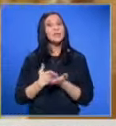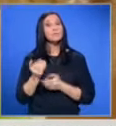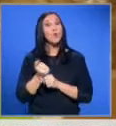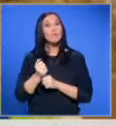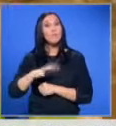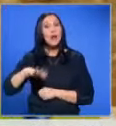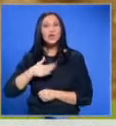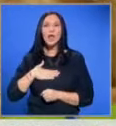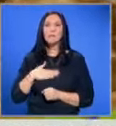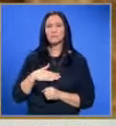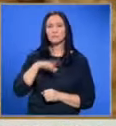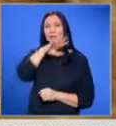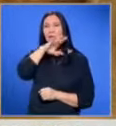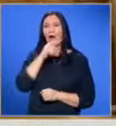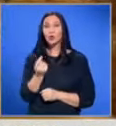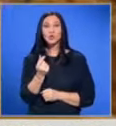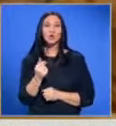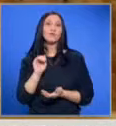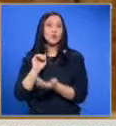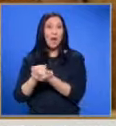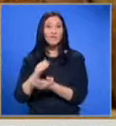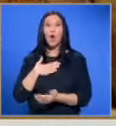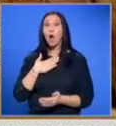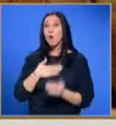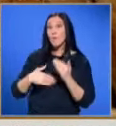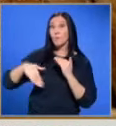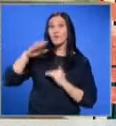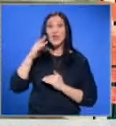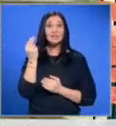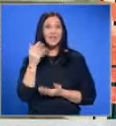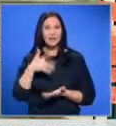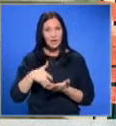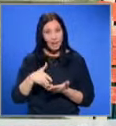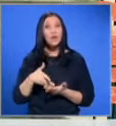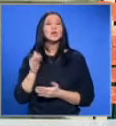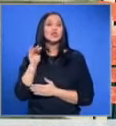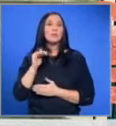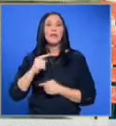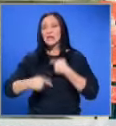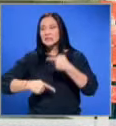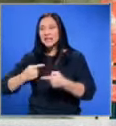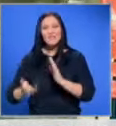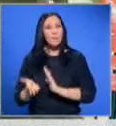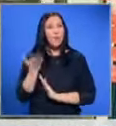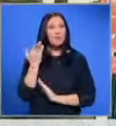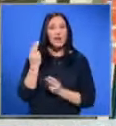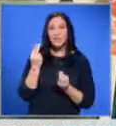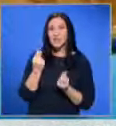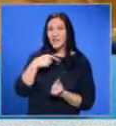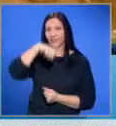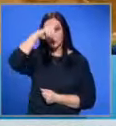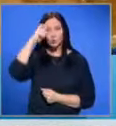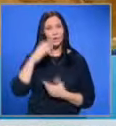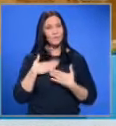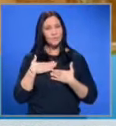бранша има и залежало зърновскладовете, а ако има повишаване на цената на хляба, то би било следствие на повишаване на цената на